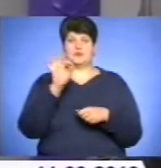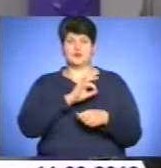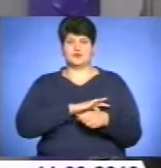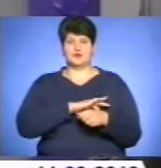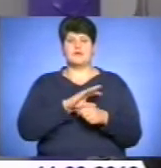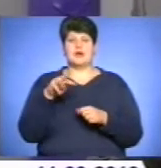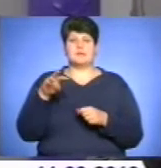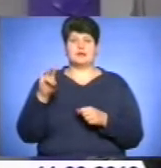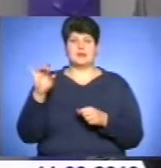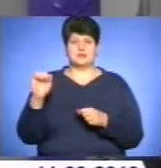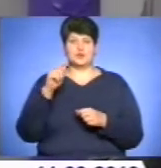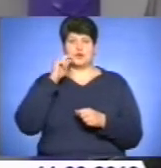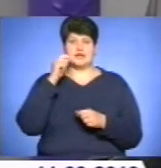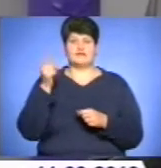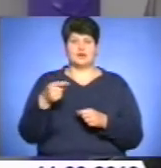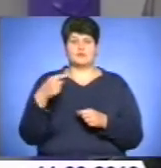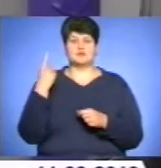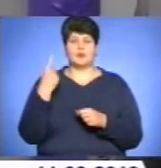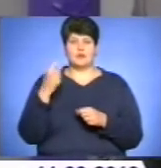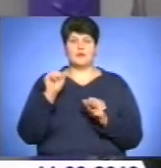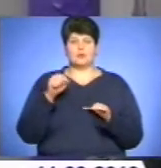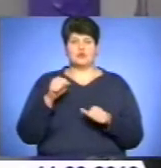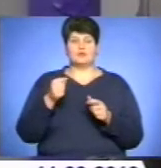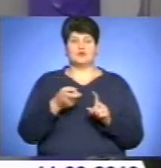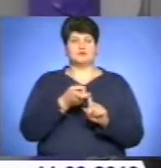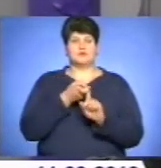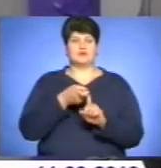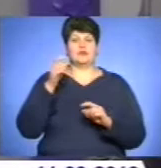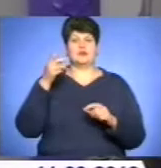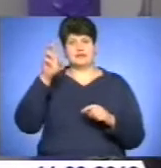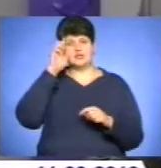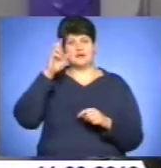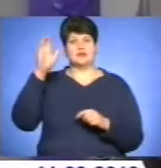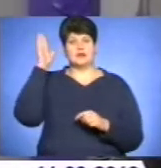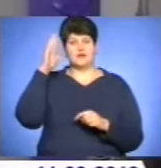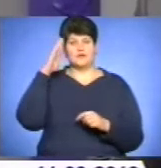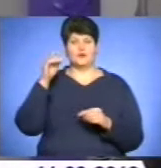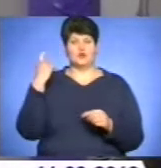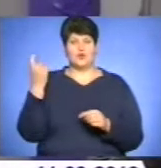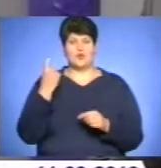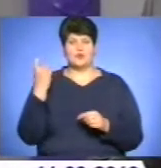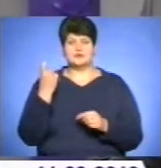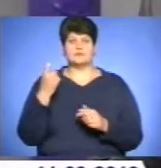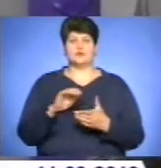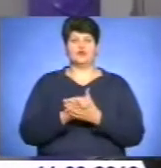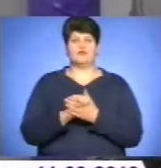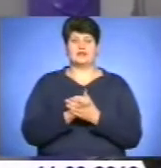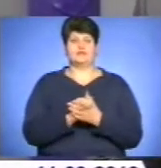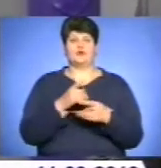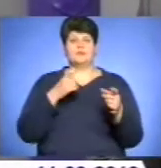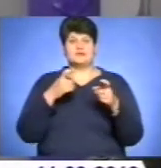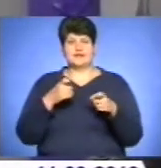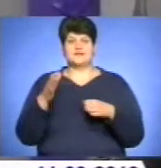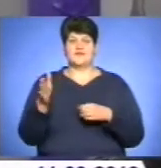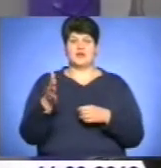управління МНЕЗ України в області, де ж госпу плавзасоби, відповідно, товариство мислівців і рибалок,